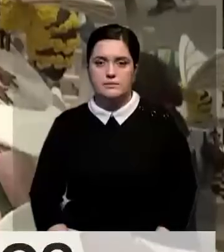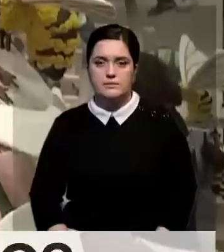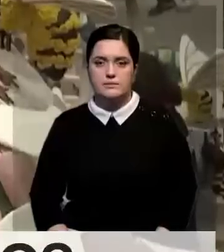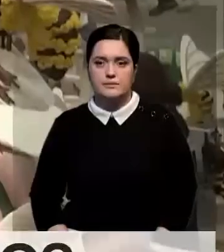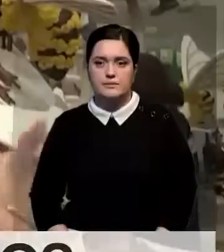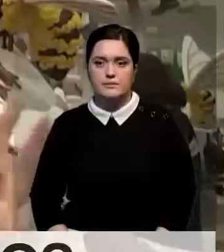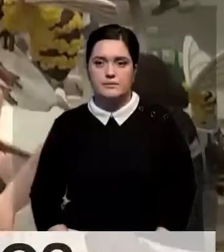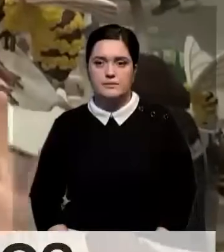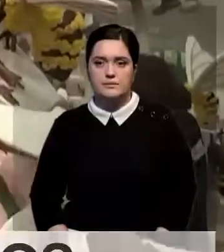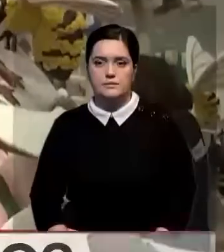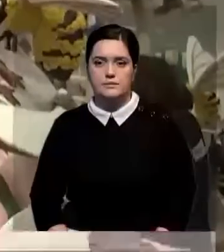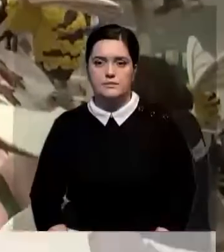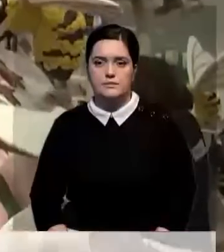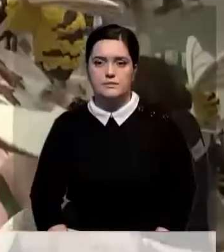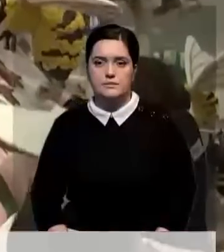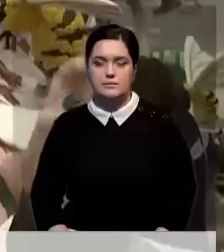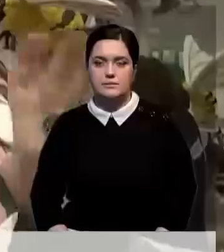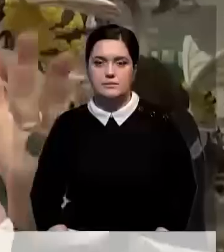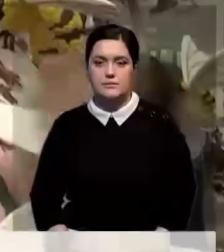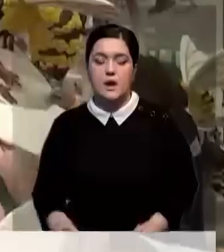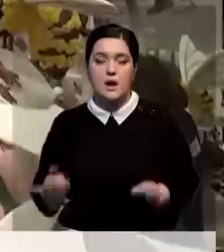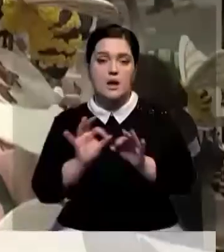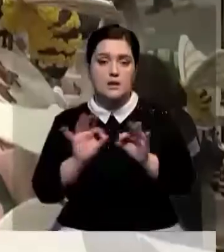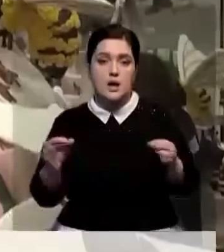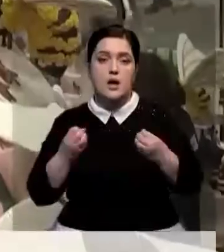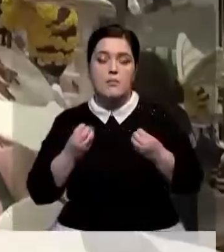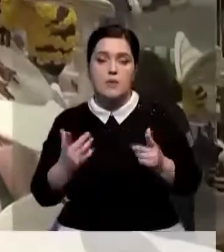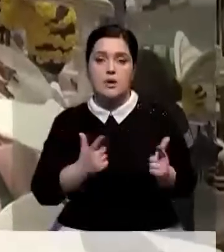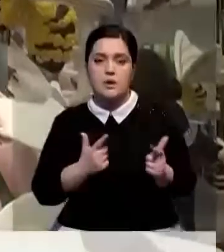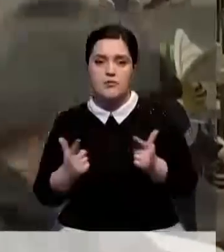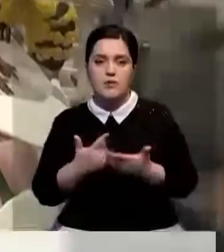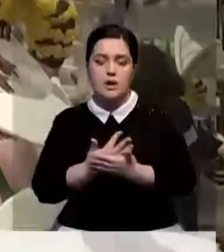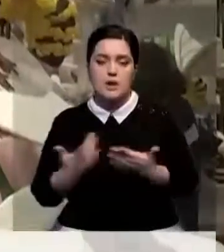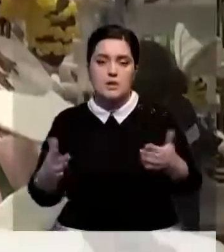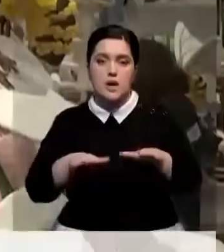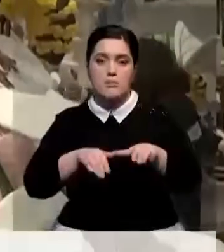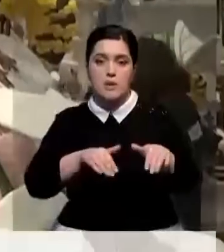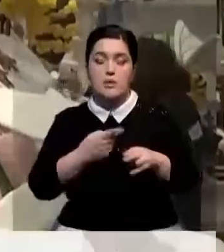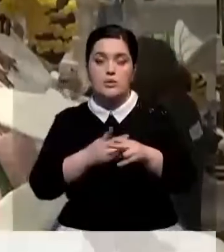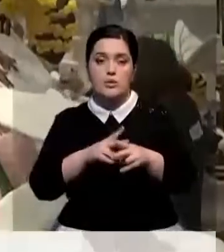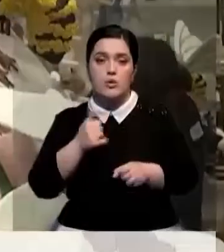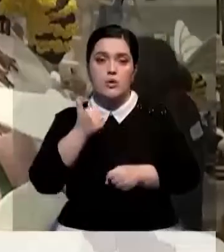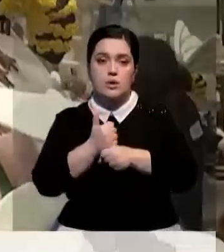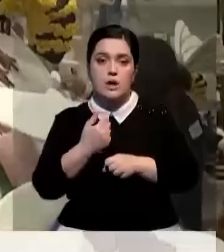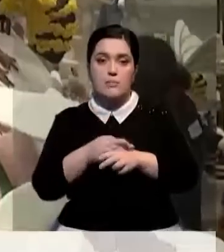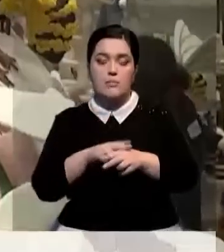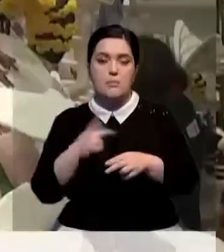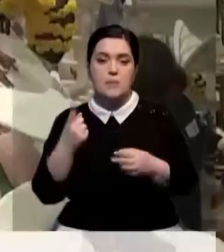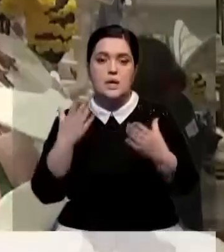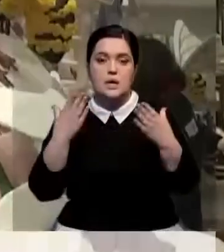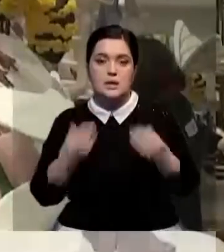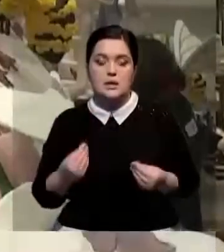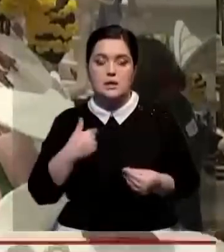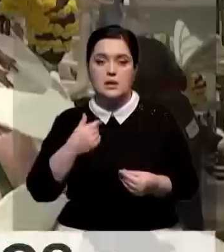Это отличный праздник для всех. В течение сезона организаторы готовят различные парады. Но самый главный из них проходит в первый день. К нам